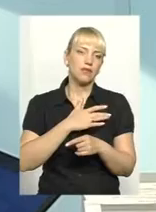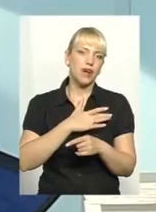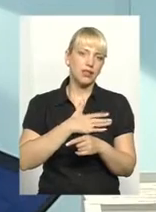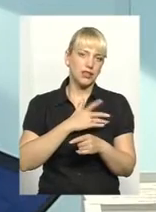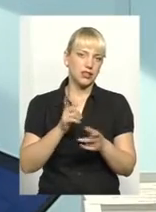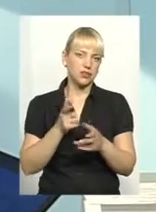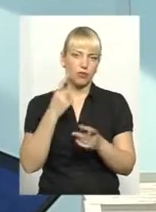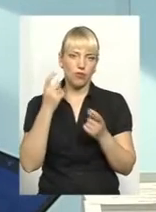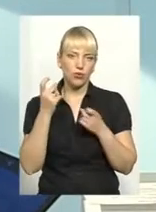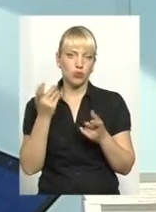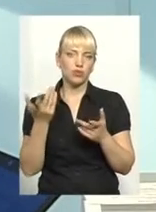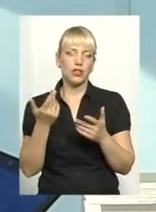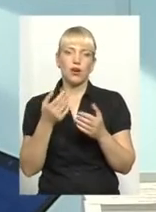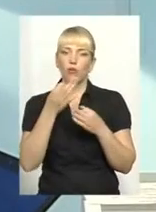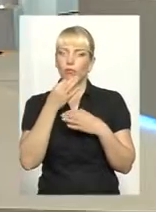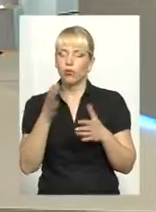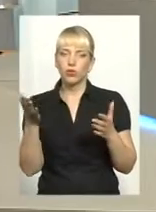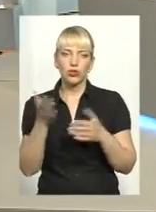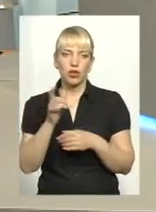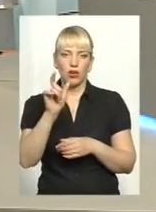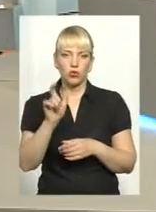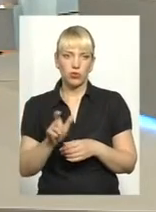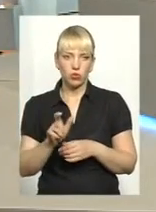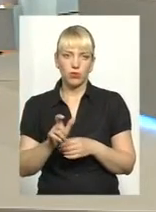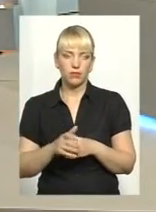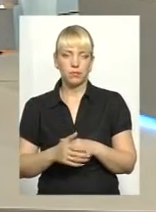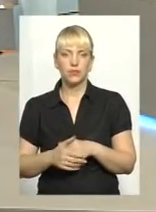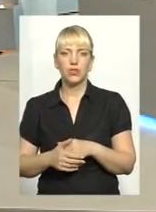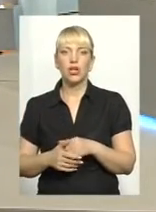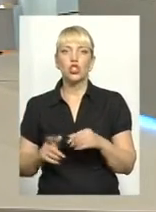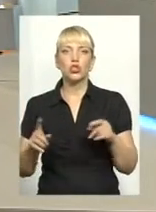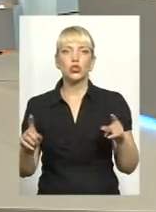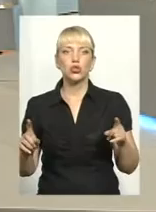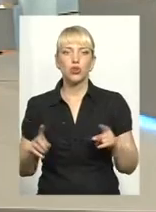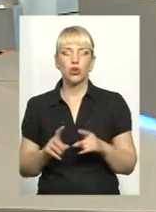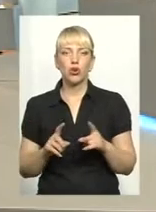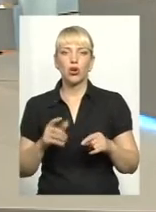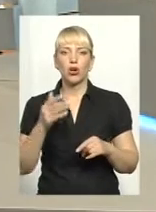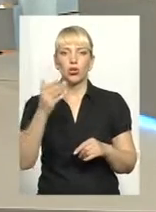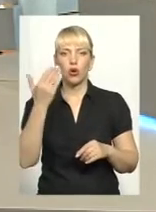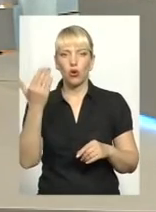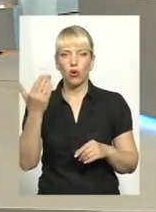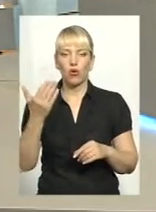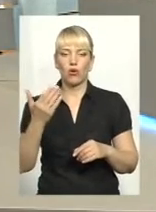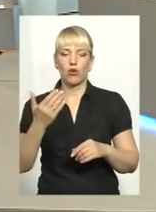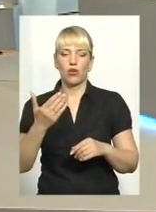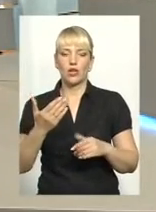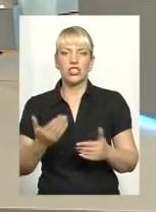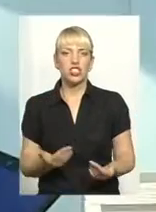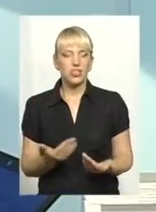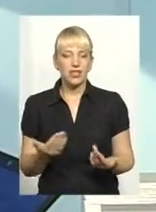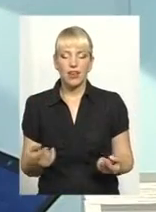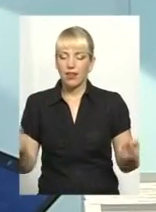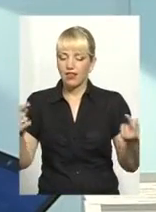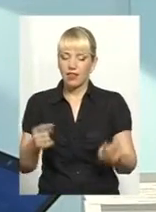або будь-яка фізична особа, що його спосіб життя не відповідає